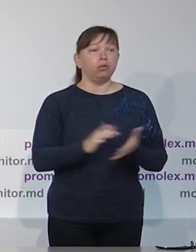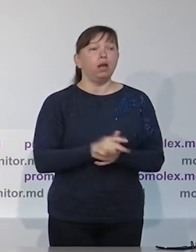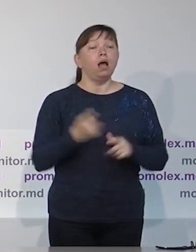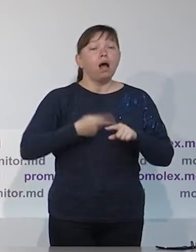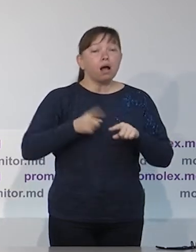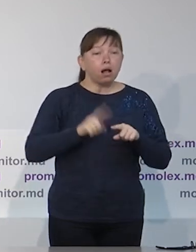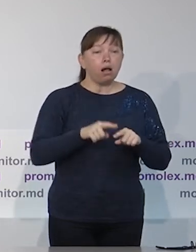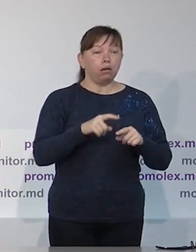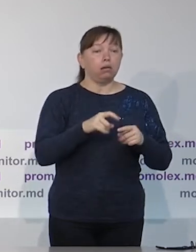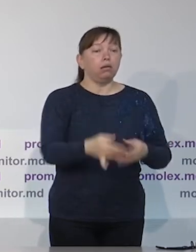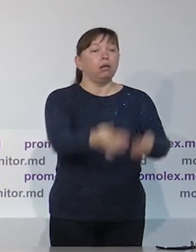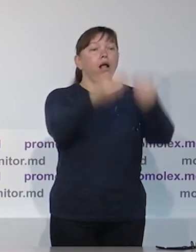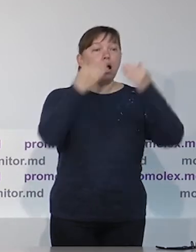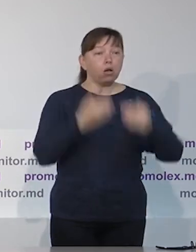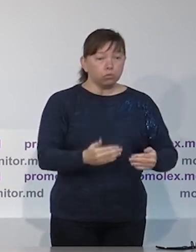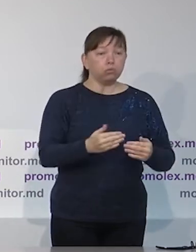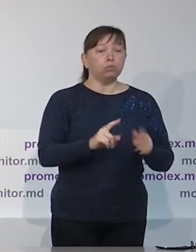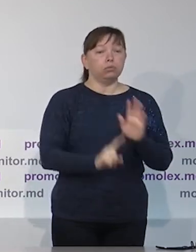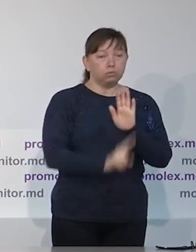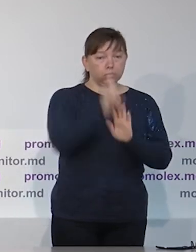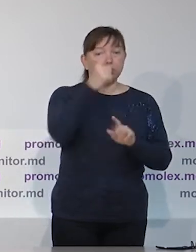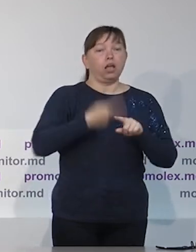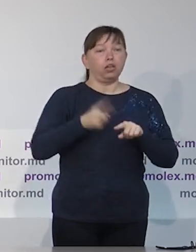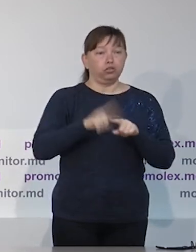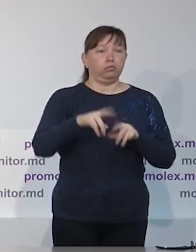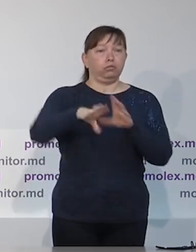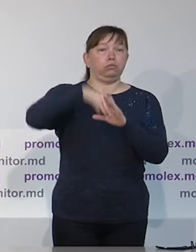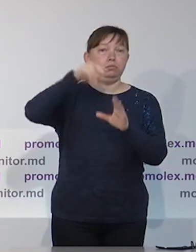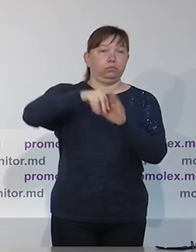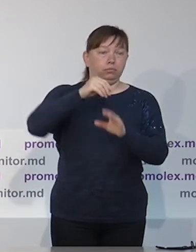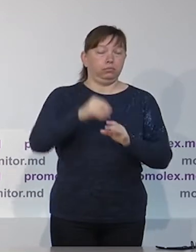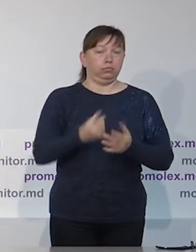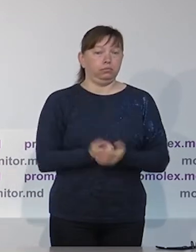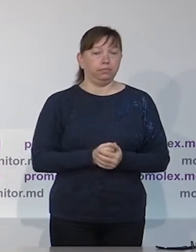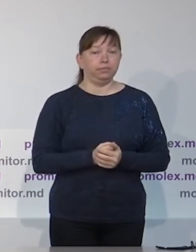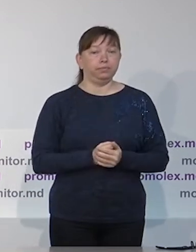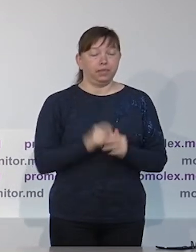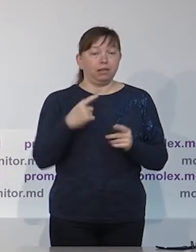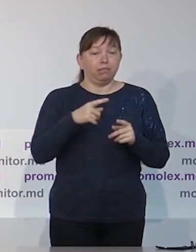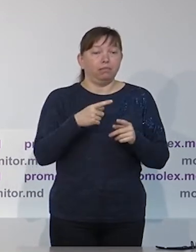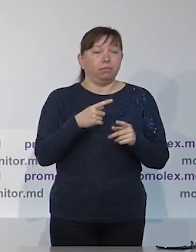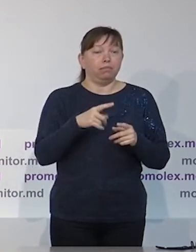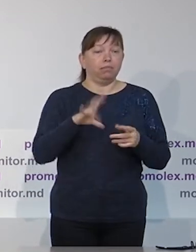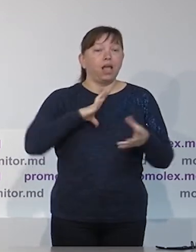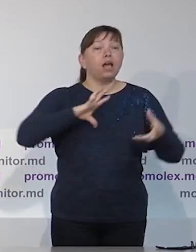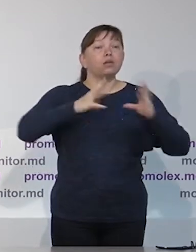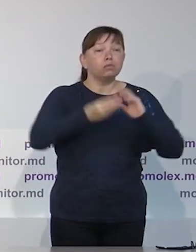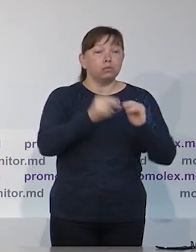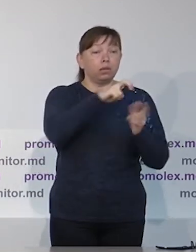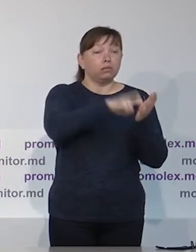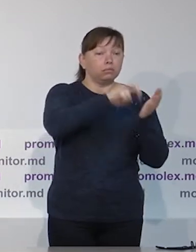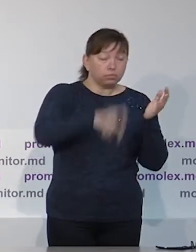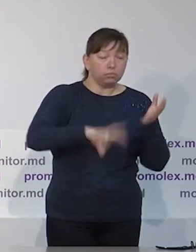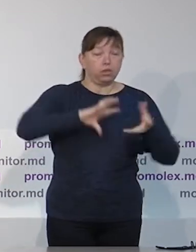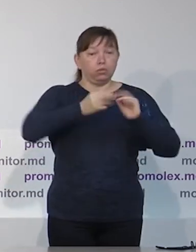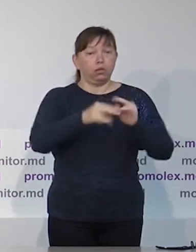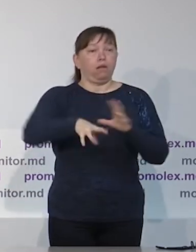момента, когда правительство КИКУ подало в отставку, потому что именно тогда практически